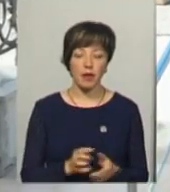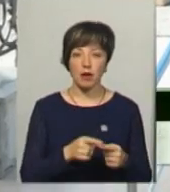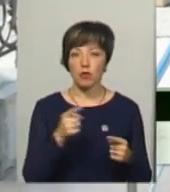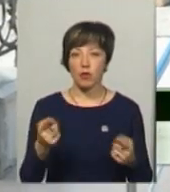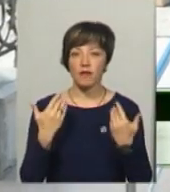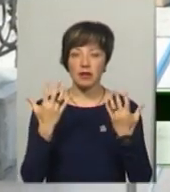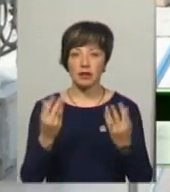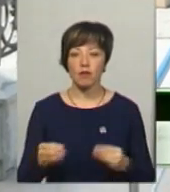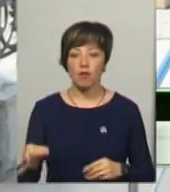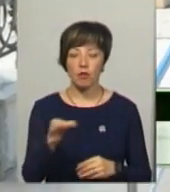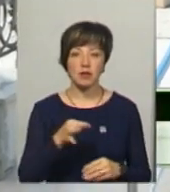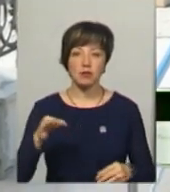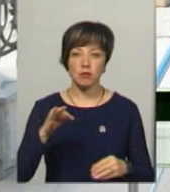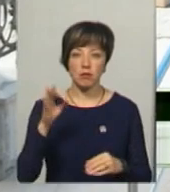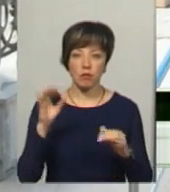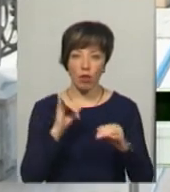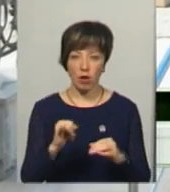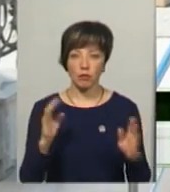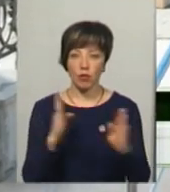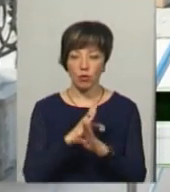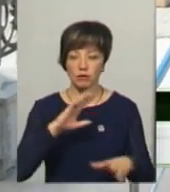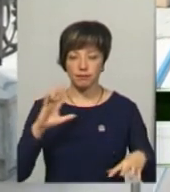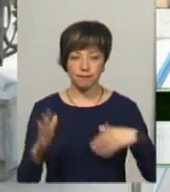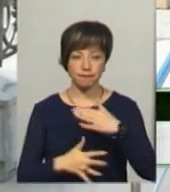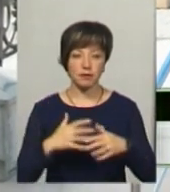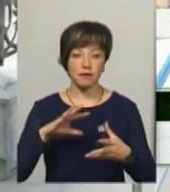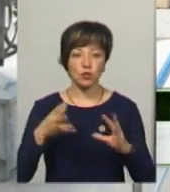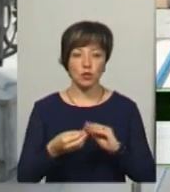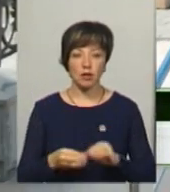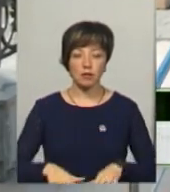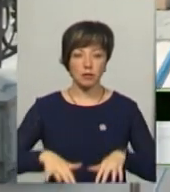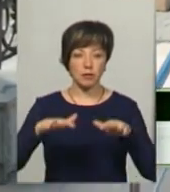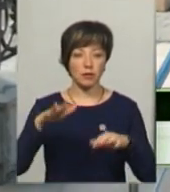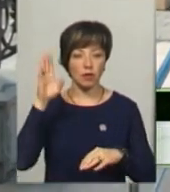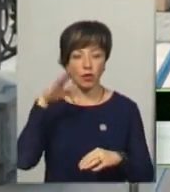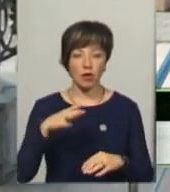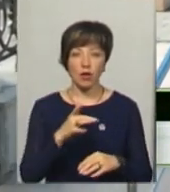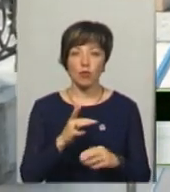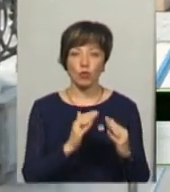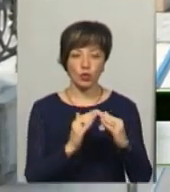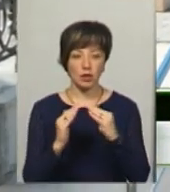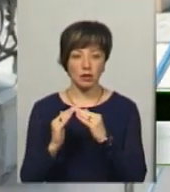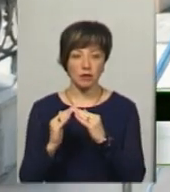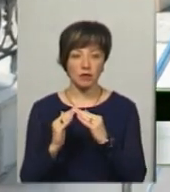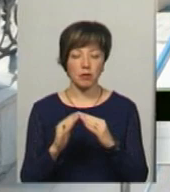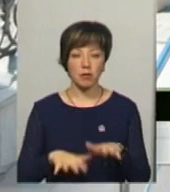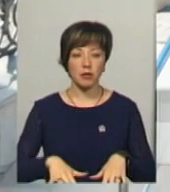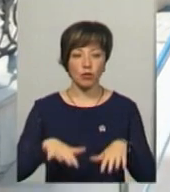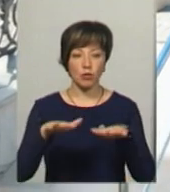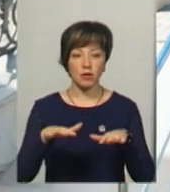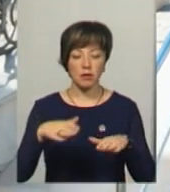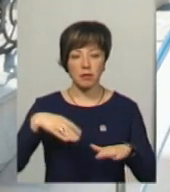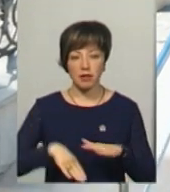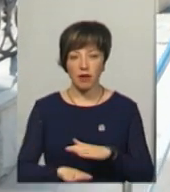вихідних на Хмельниччині вирувала негода, внаслідок чого стало підтоплення приватних домоволодінь, підтоплення